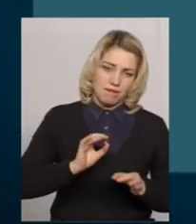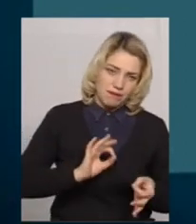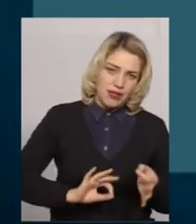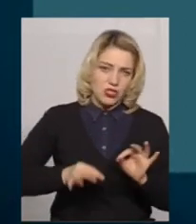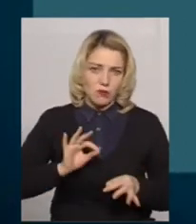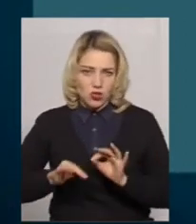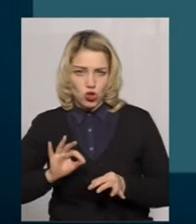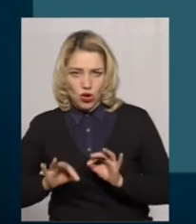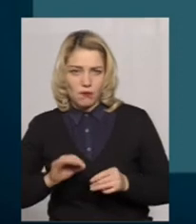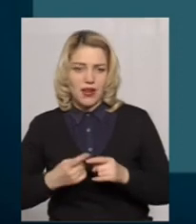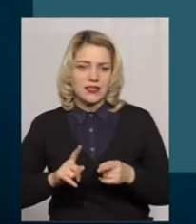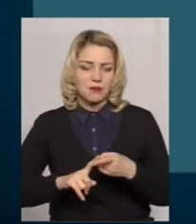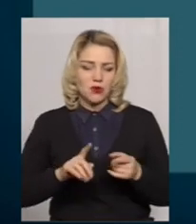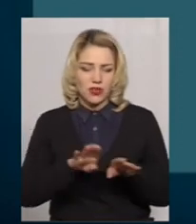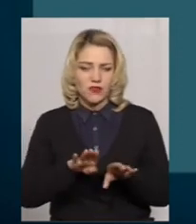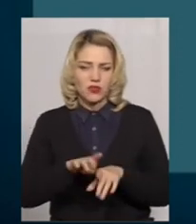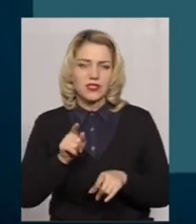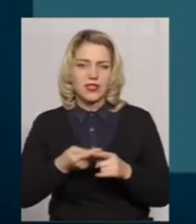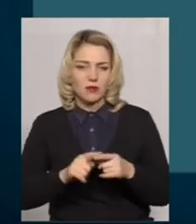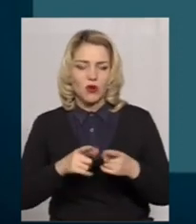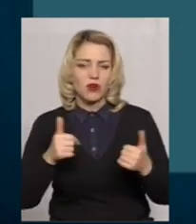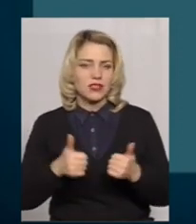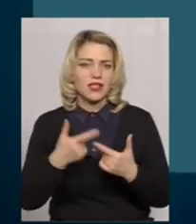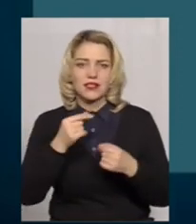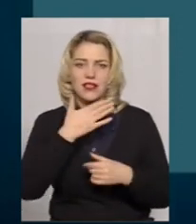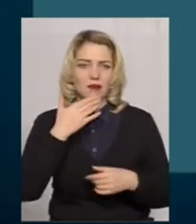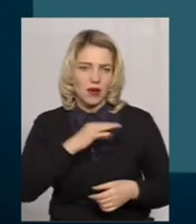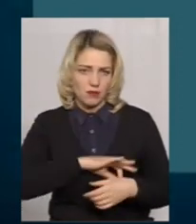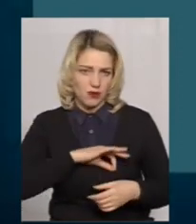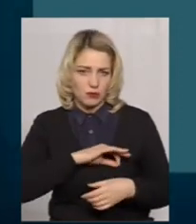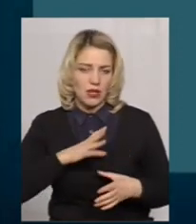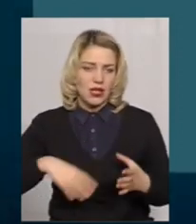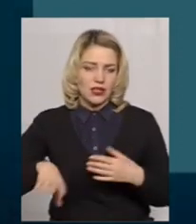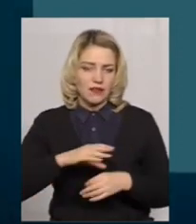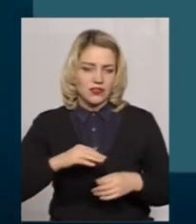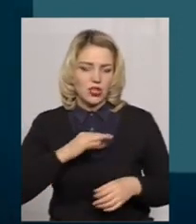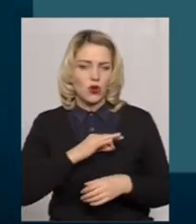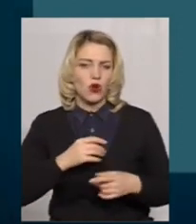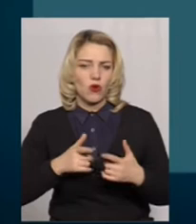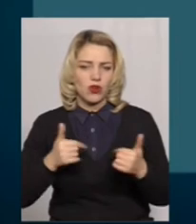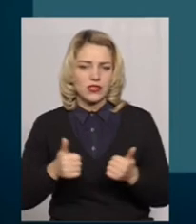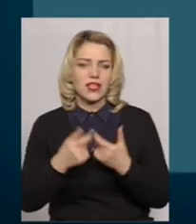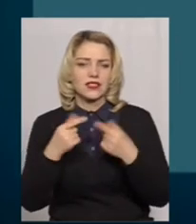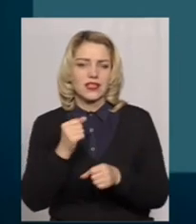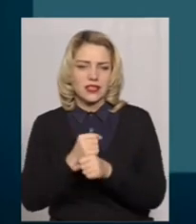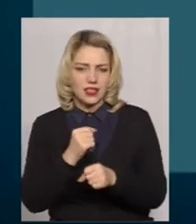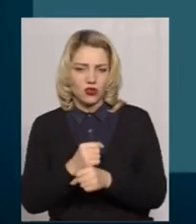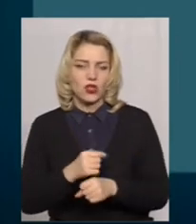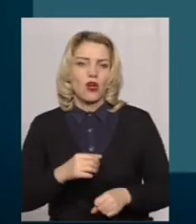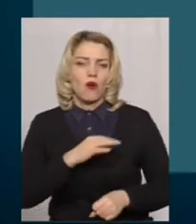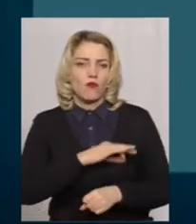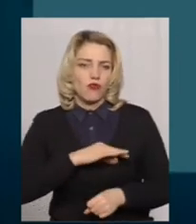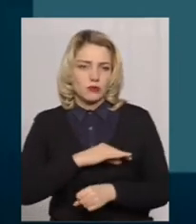порівняно з тими організаціями, де немає профспілок, тому що на тих організаціях, де діють профспілки, працюють профспілкові